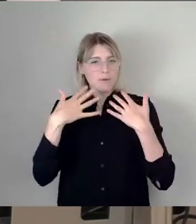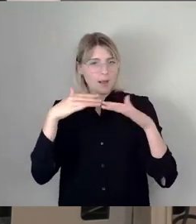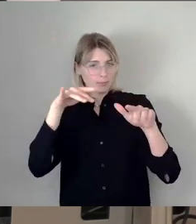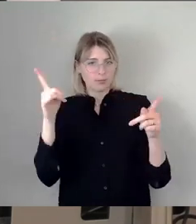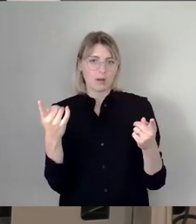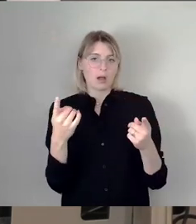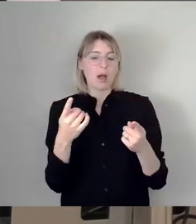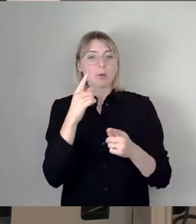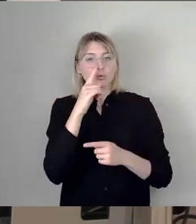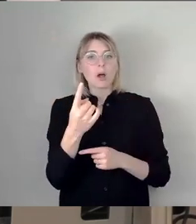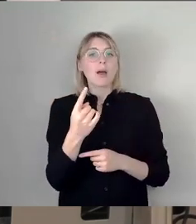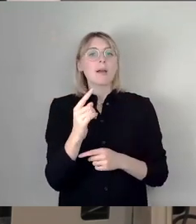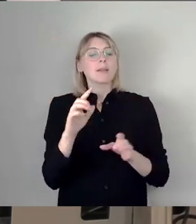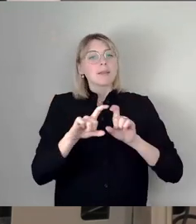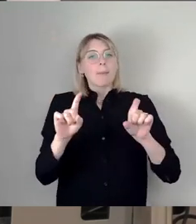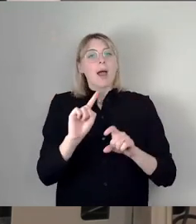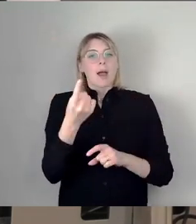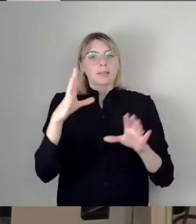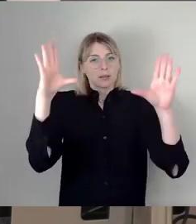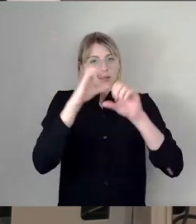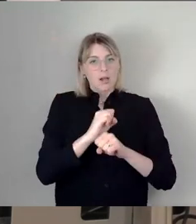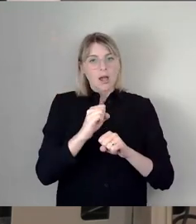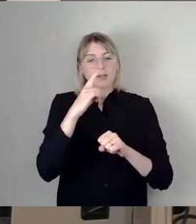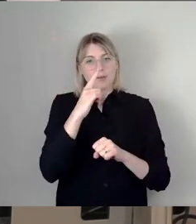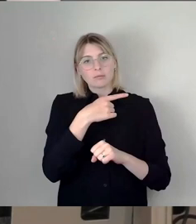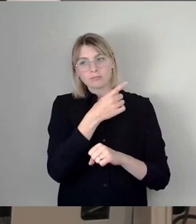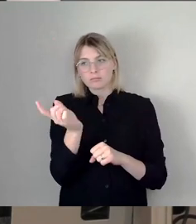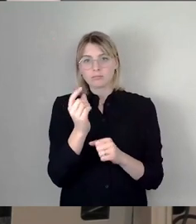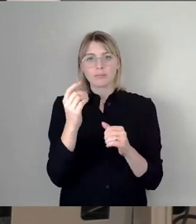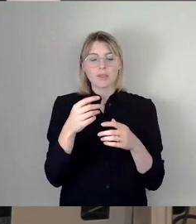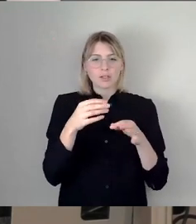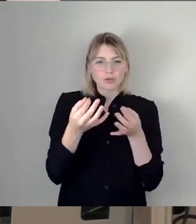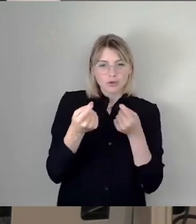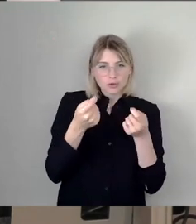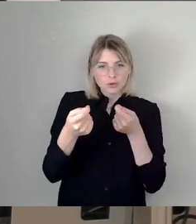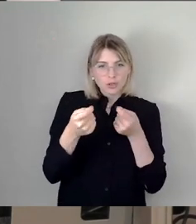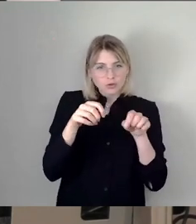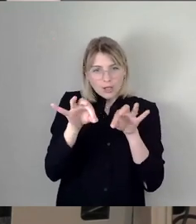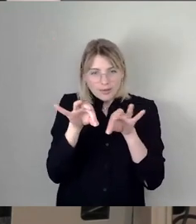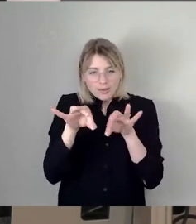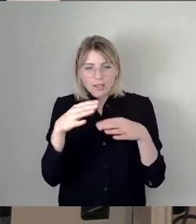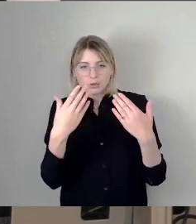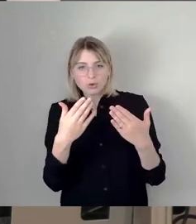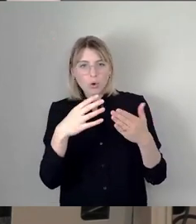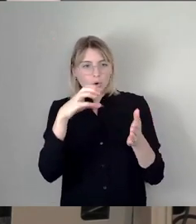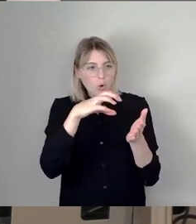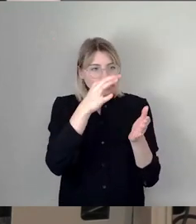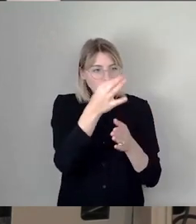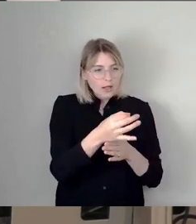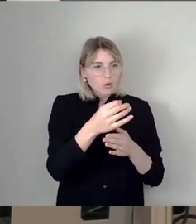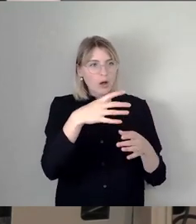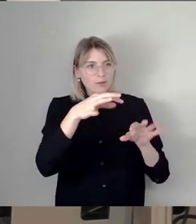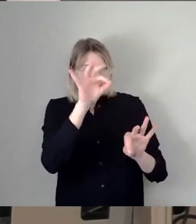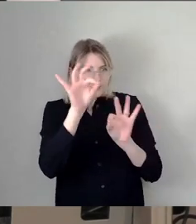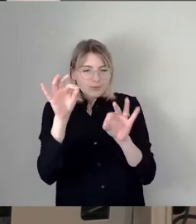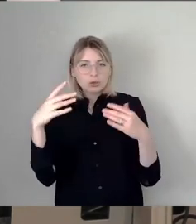Nacht, wo es eben immer darum geht, uns allen strategisch günstige Standorte zu finden. Und es war jetzt einfach mal ein ganz